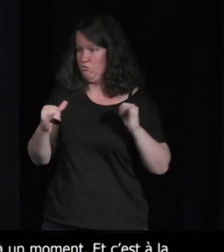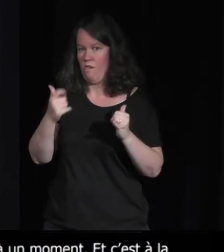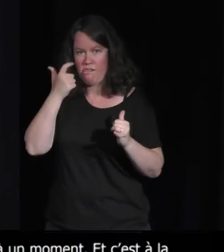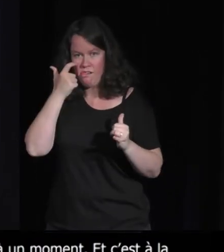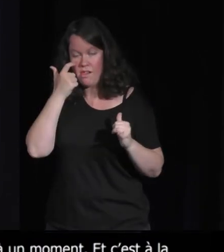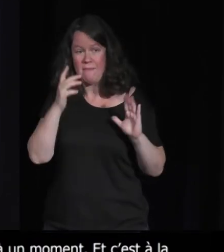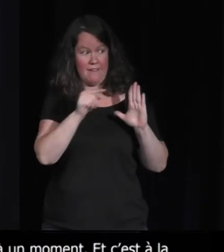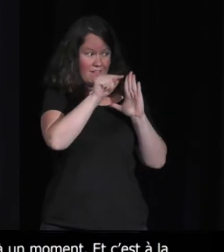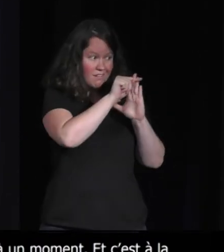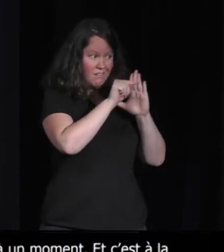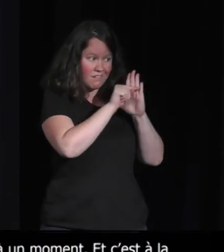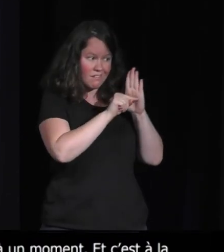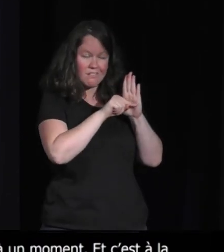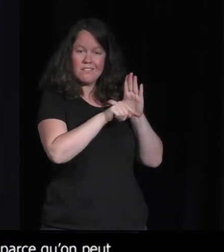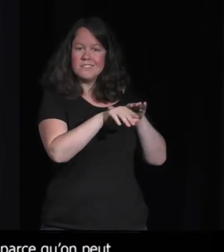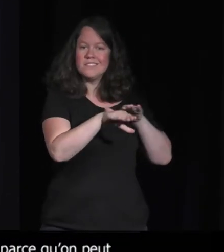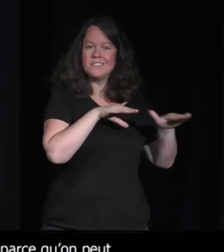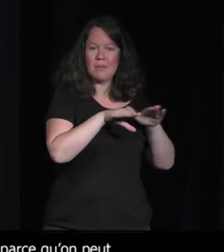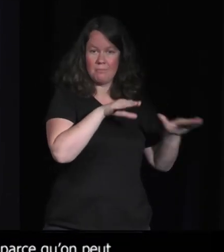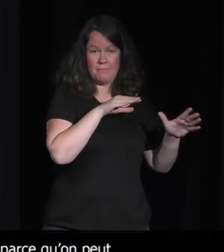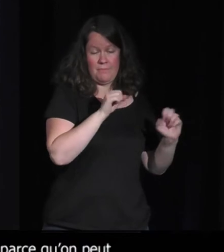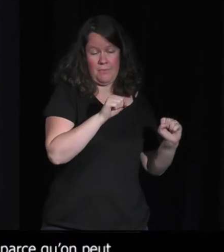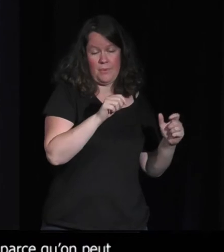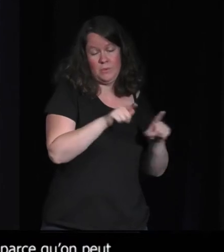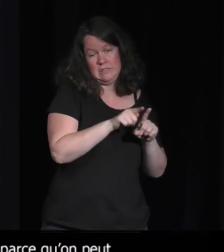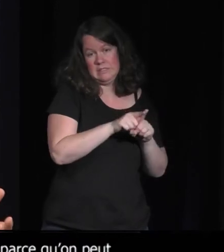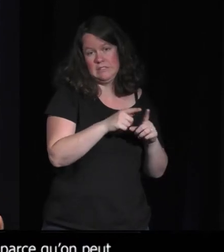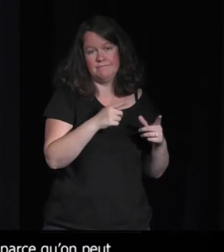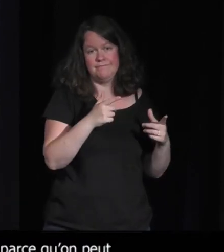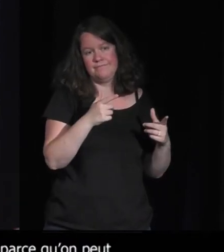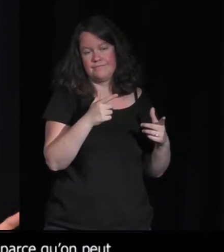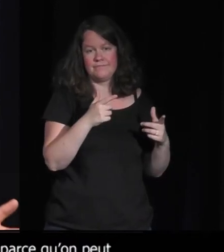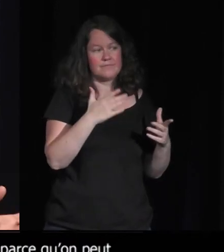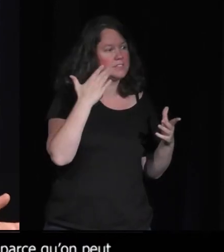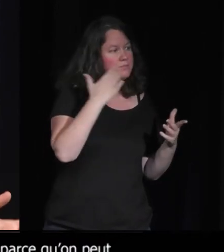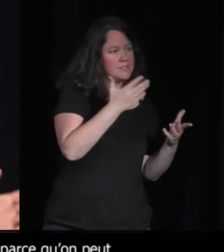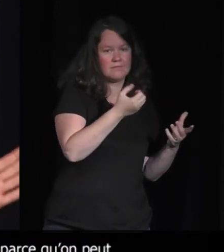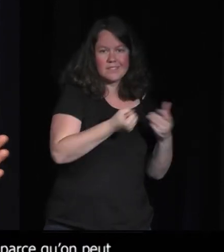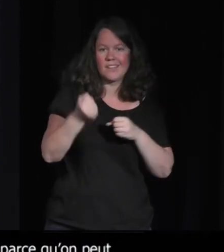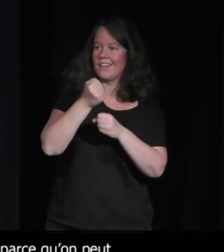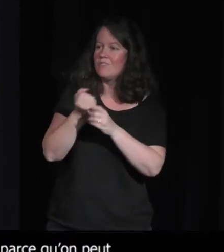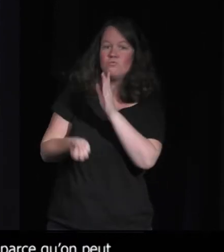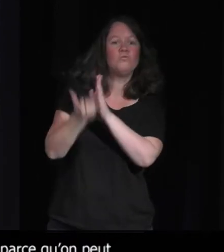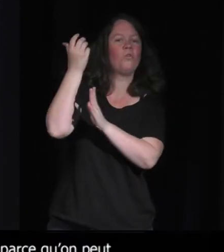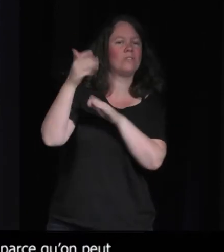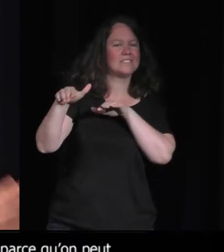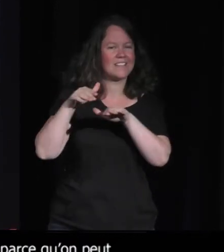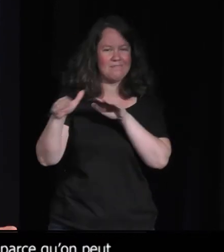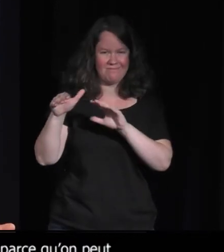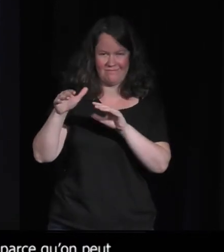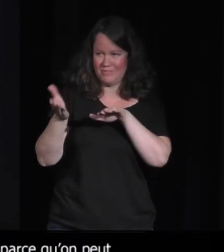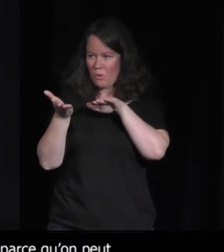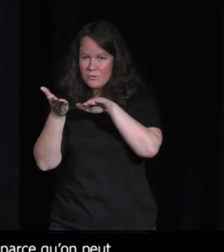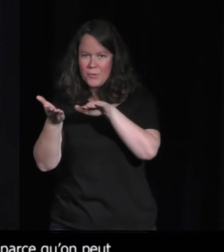le risque,'est que ça, dans un contexte de simulation d'écosystème, c'est qu'on parte du côté de la